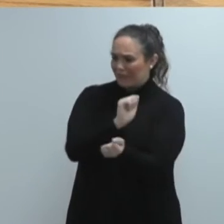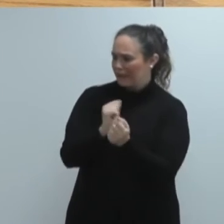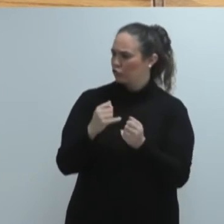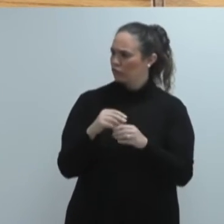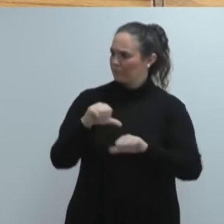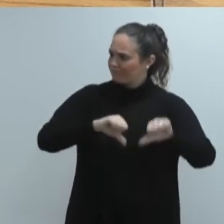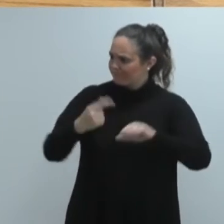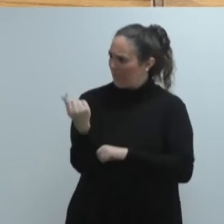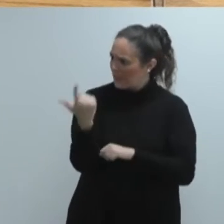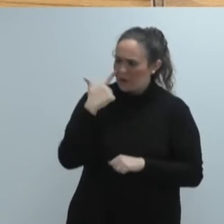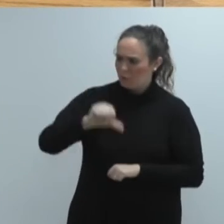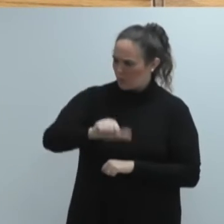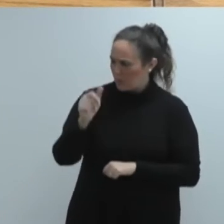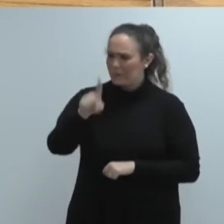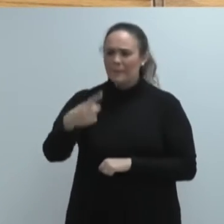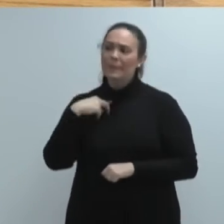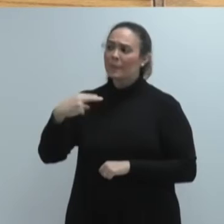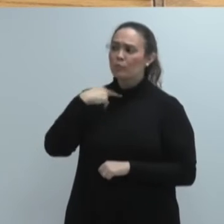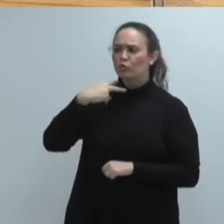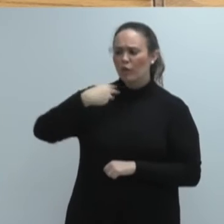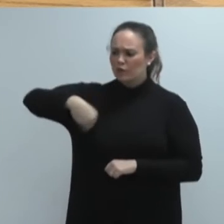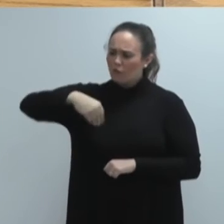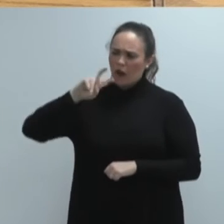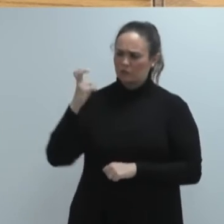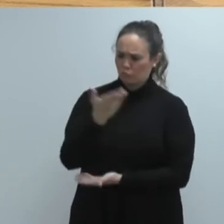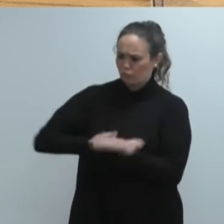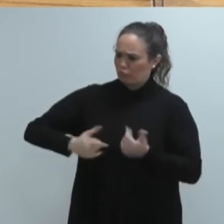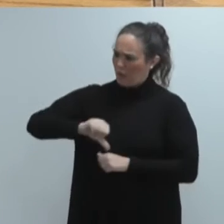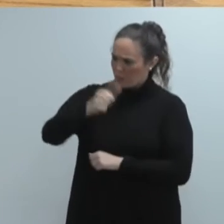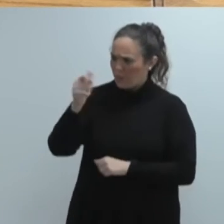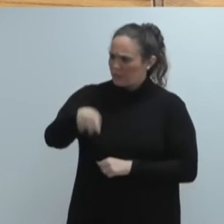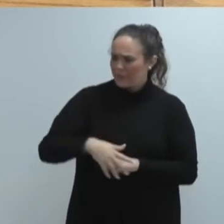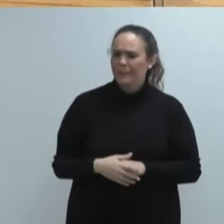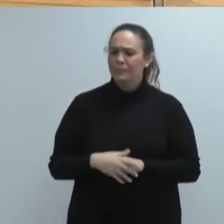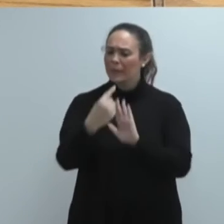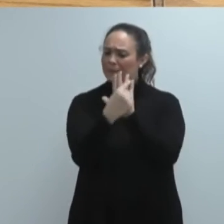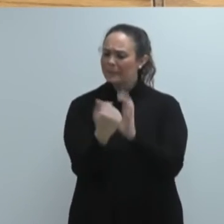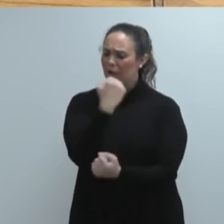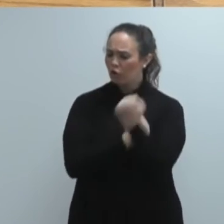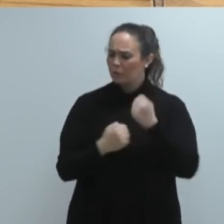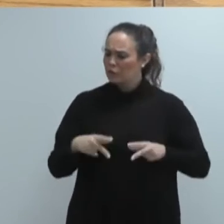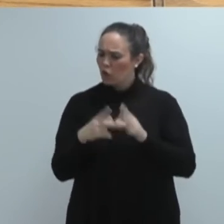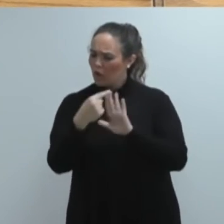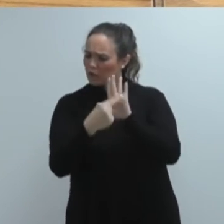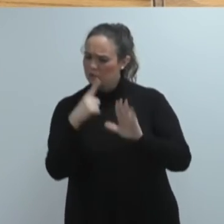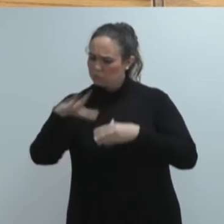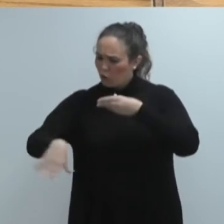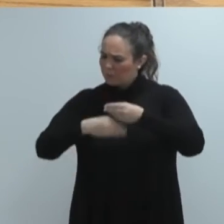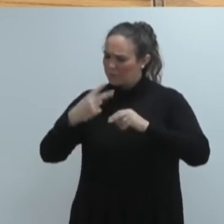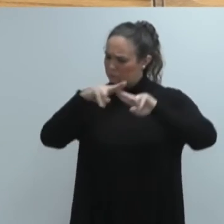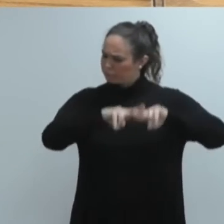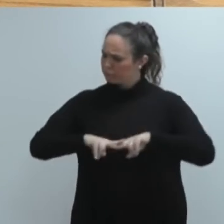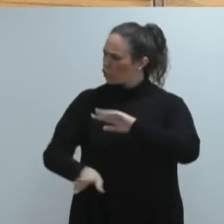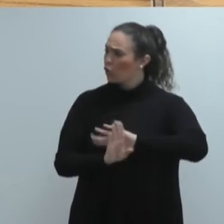estrategiko bat, neurri ekonomiko eta sozial osagarri berriak aztertzen jarraitzen dugu. Ziurgabetasuna